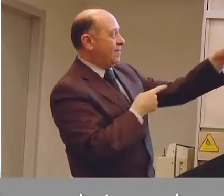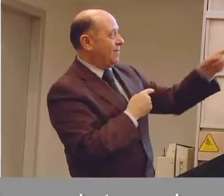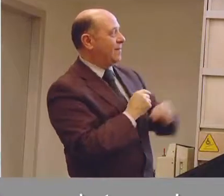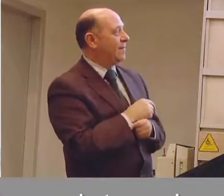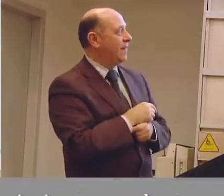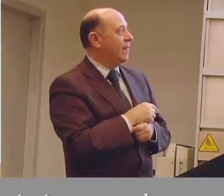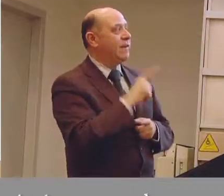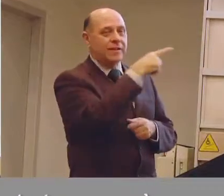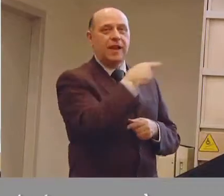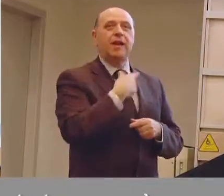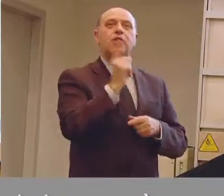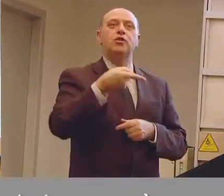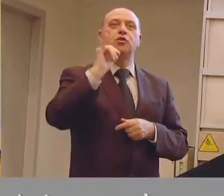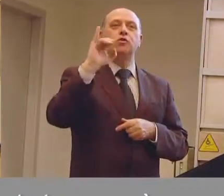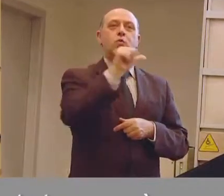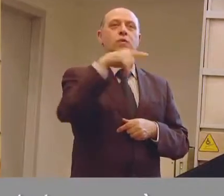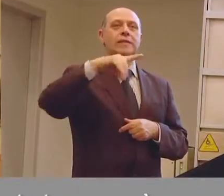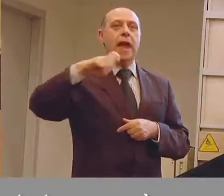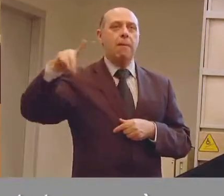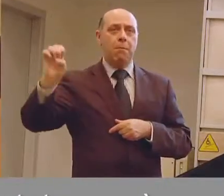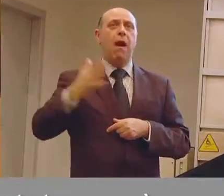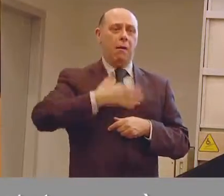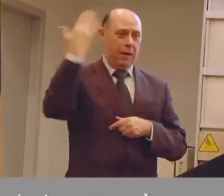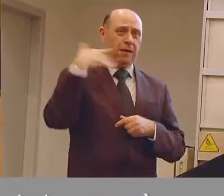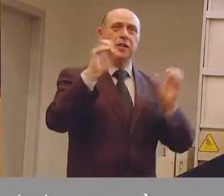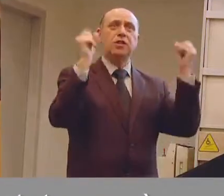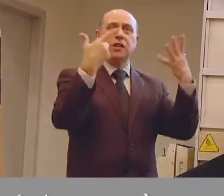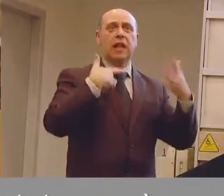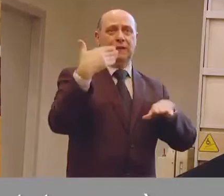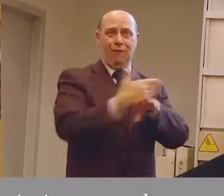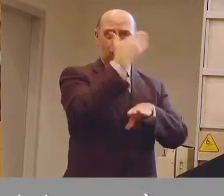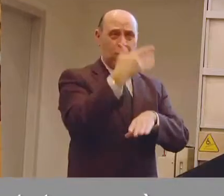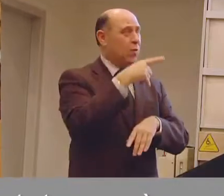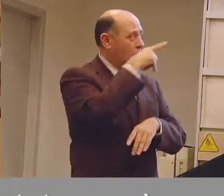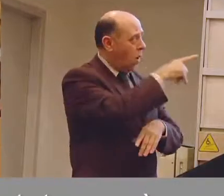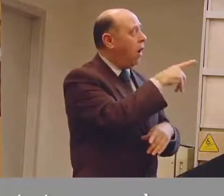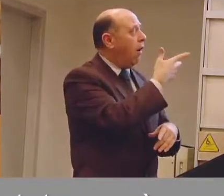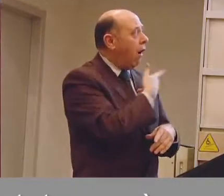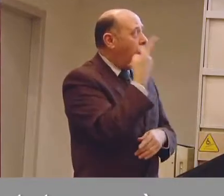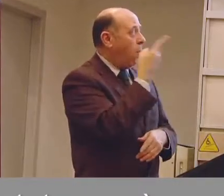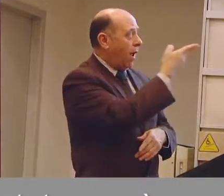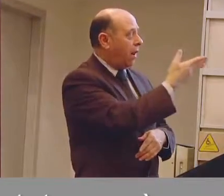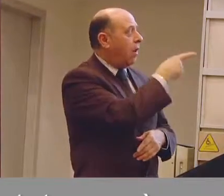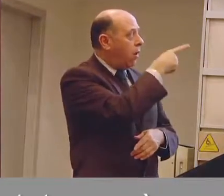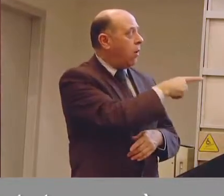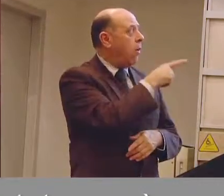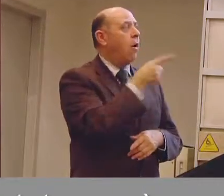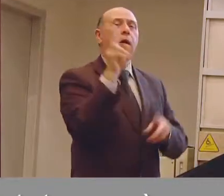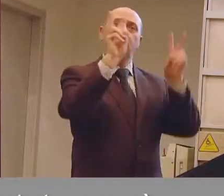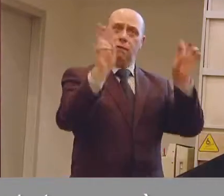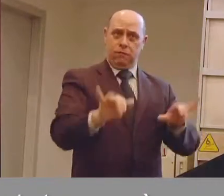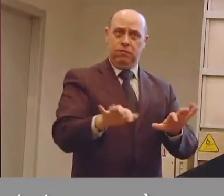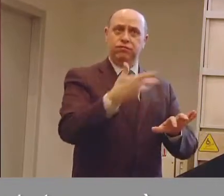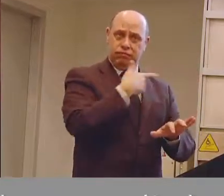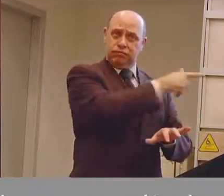assistito di Padova che si è infortunato all'età di 17 anni e che è diventato un po' il nostro tester tecnologico, lui è un informatico